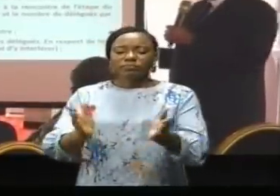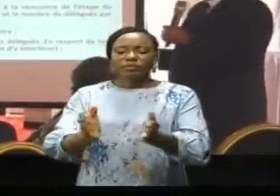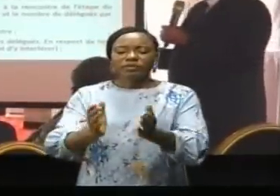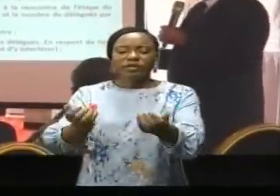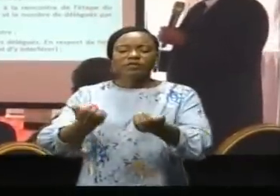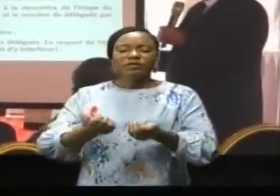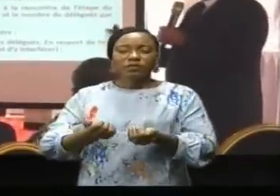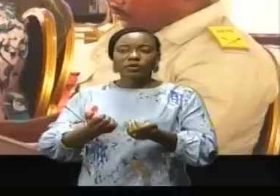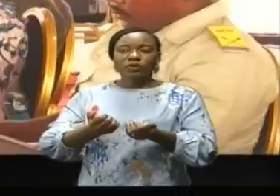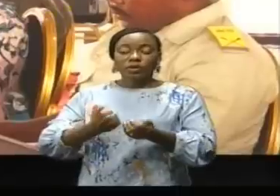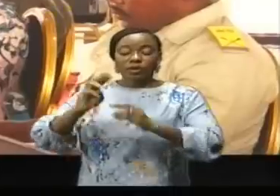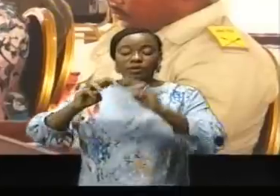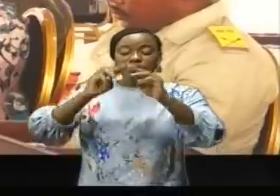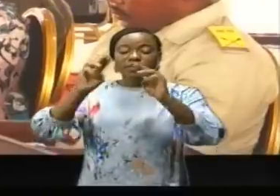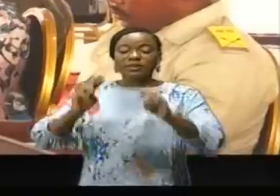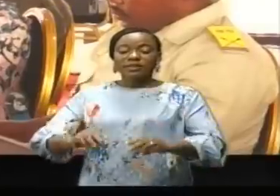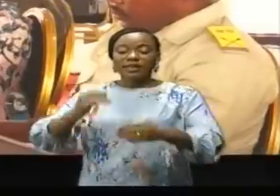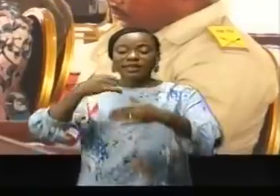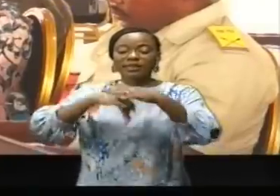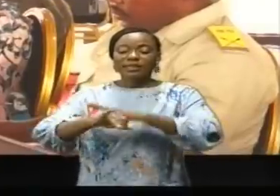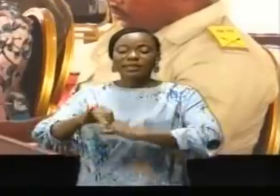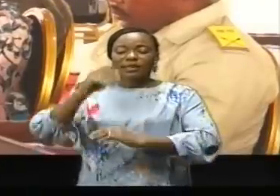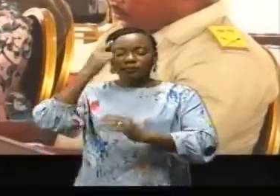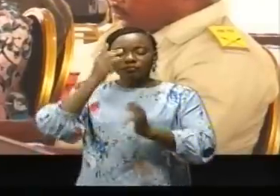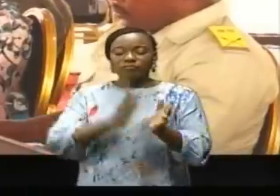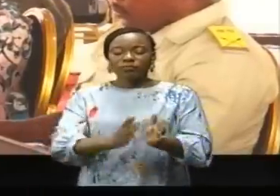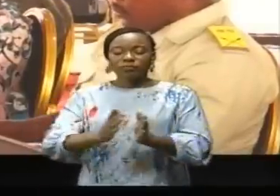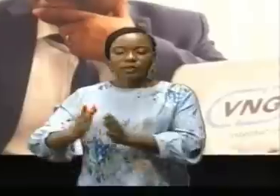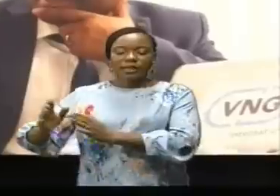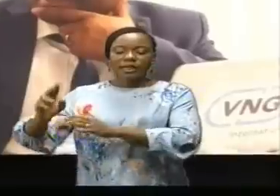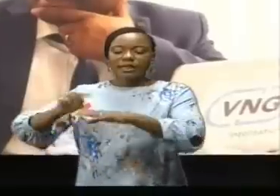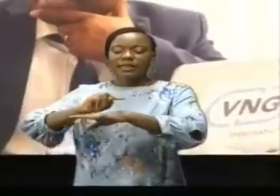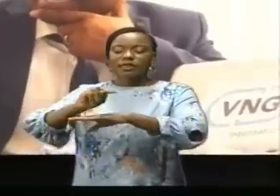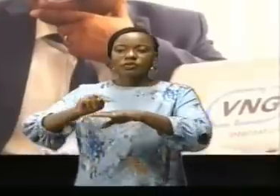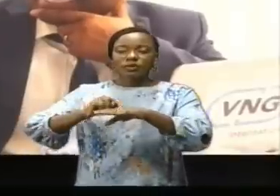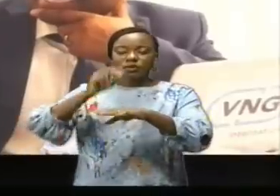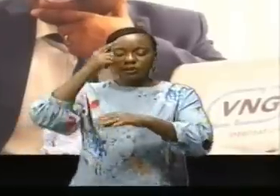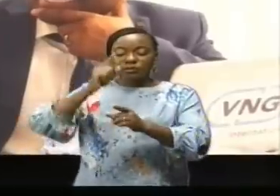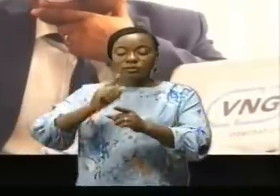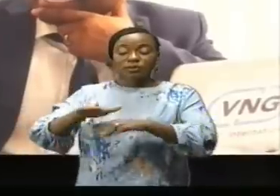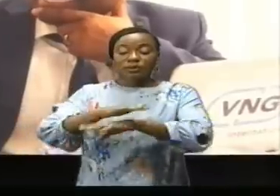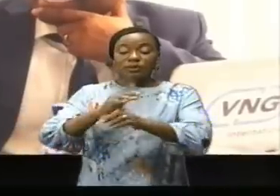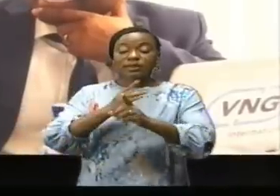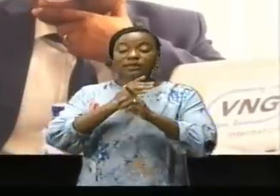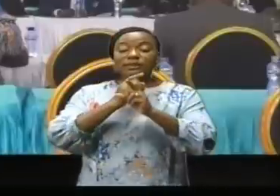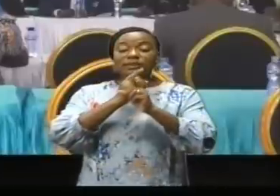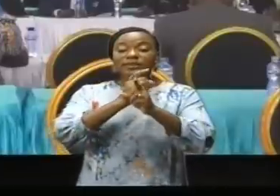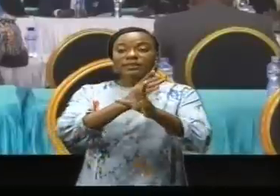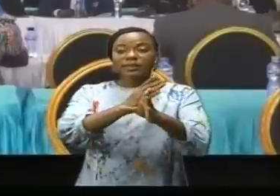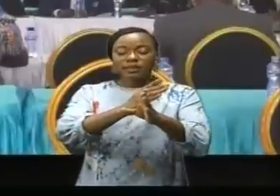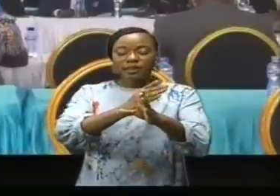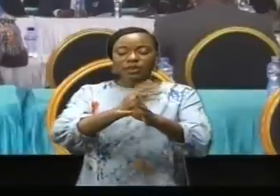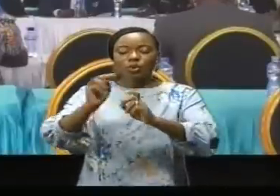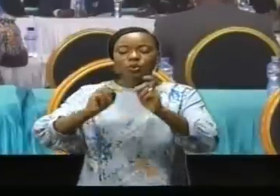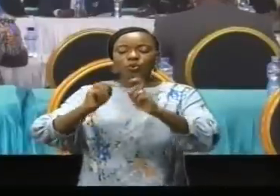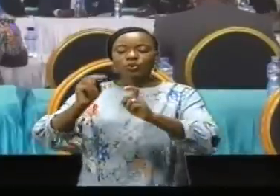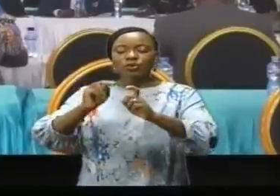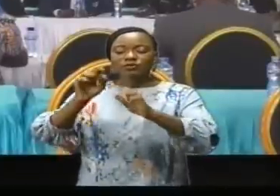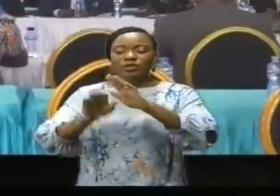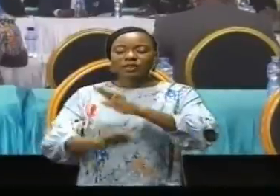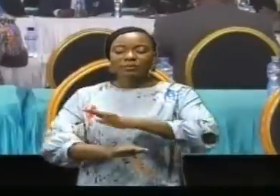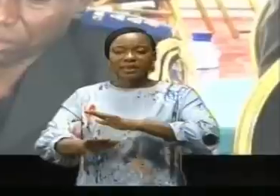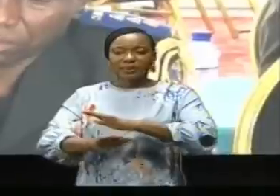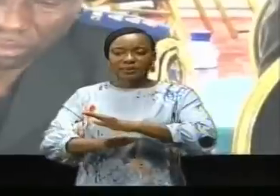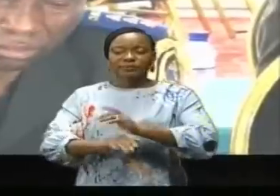a disposé déjà d'un plan opérationnel national sur la sécurité au niveau local. Cette organisation, c'est